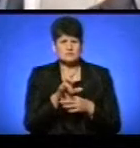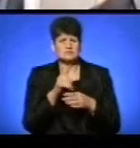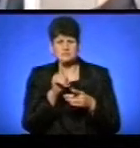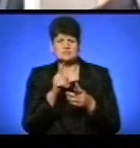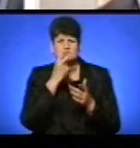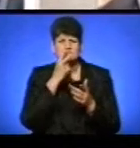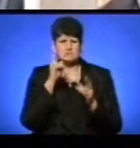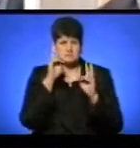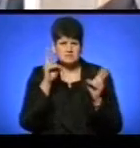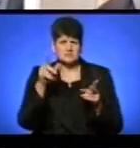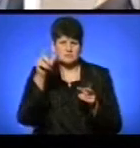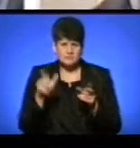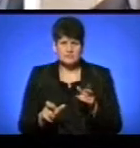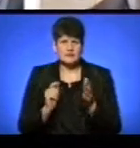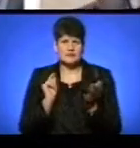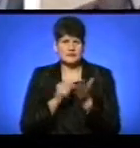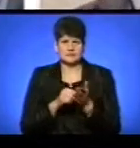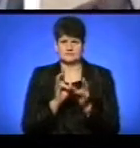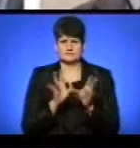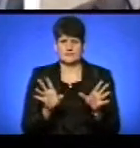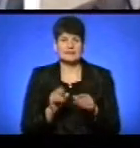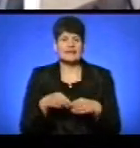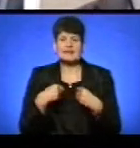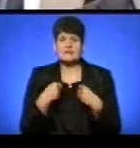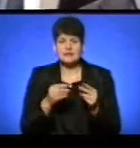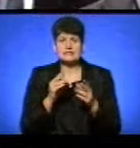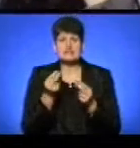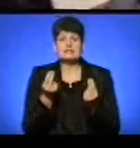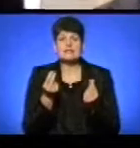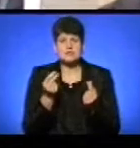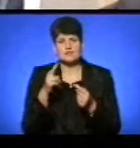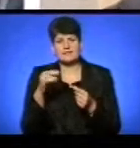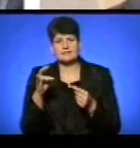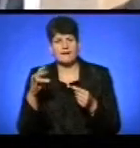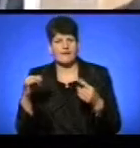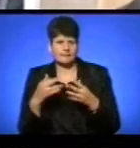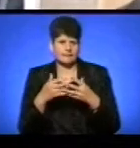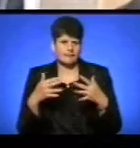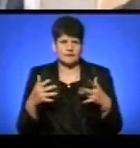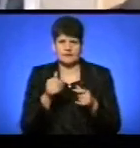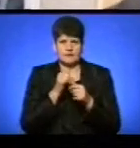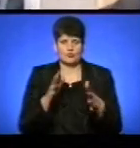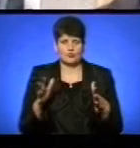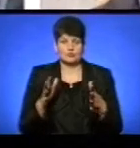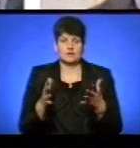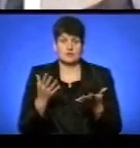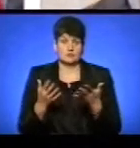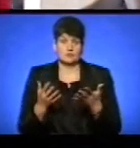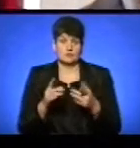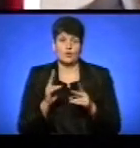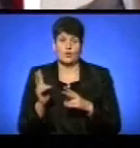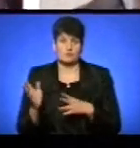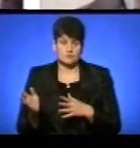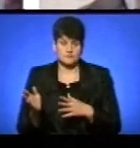тобі людини, не надсилати фінансові дані, кому цим не можна, якщо це є договір про нерозголошення таємниці.